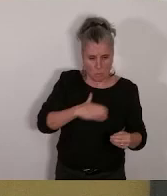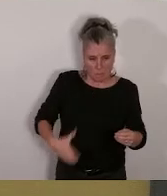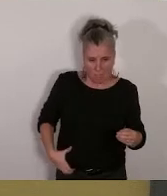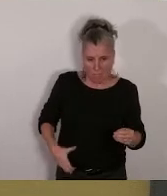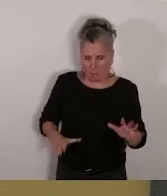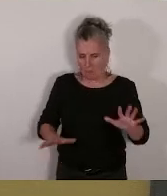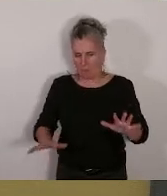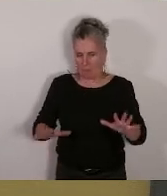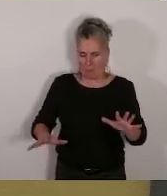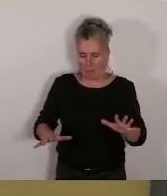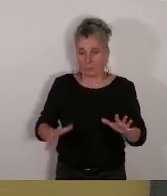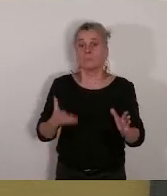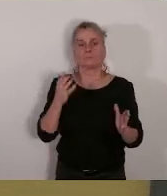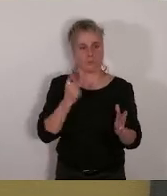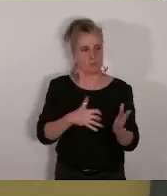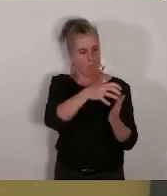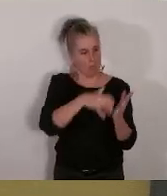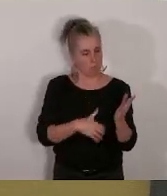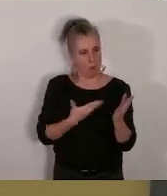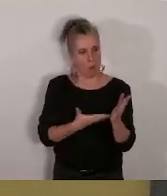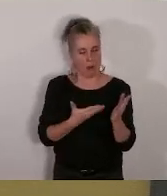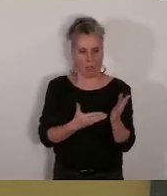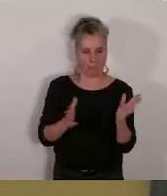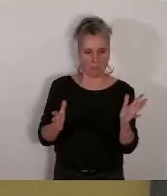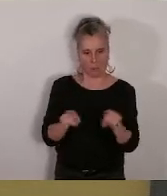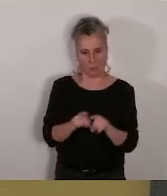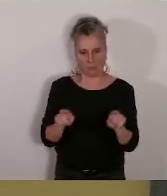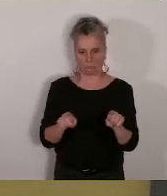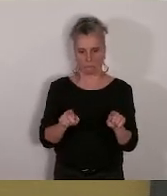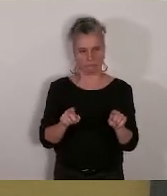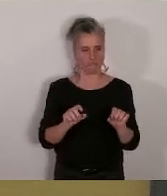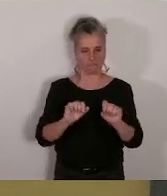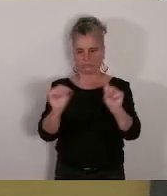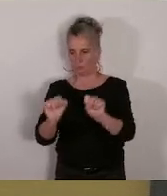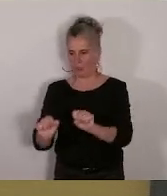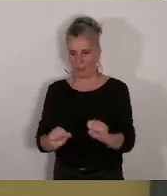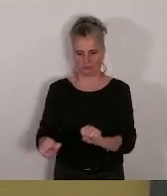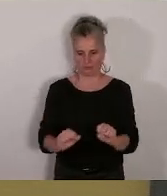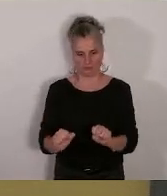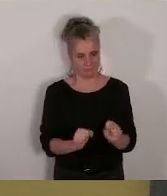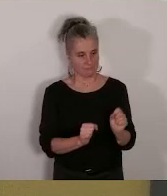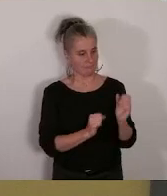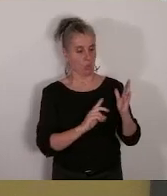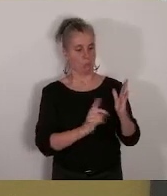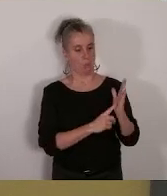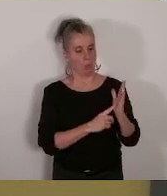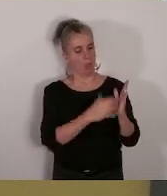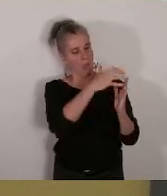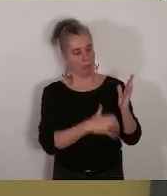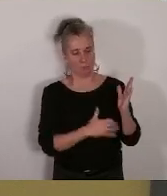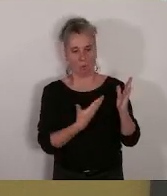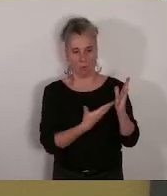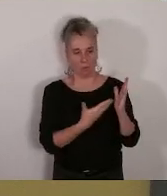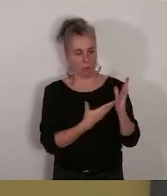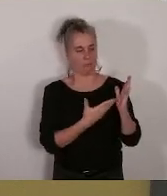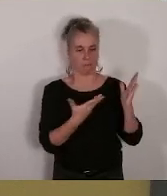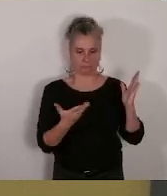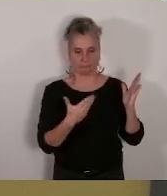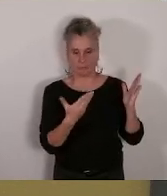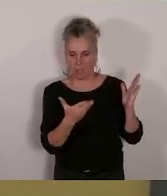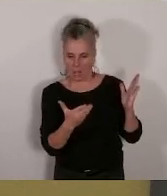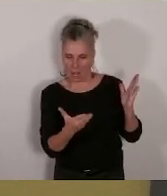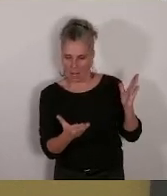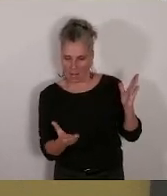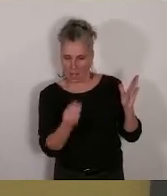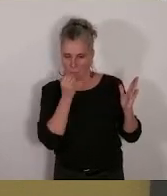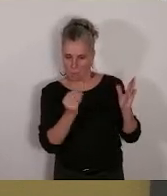enfin de faire une sorte de nettoyage réglementaire sur l'ensemble de ces parcelles et ça permet de